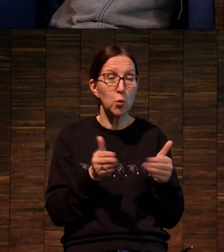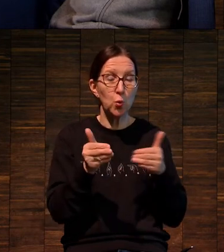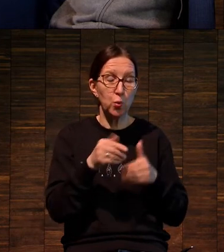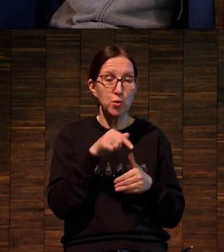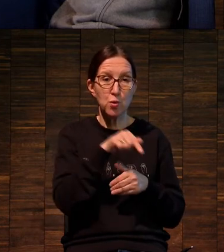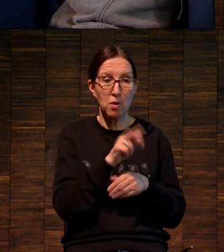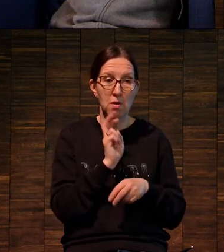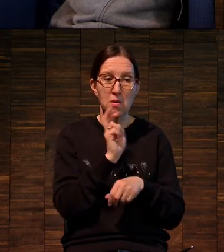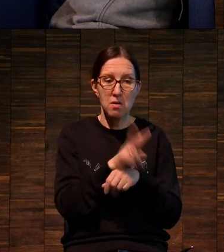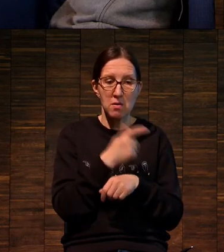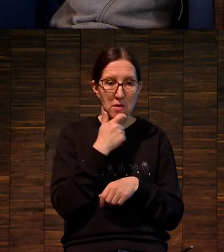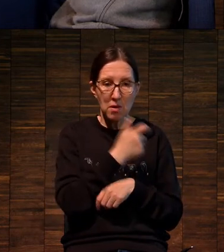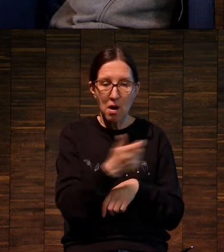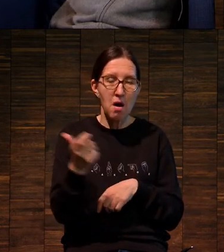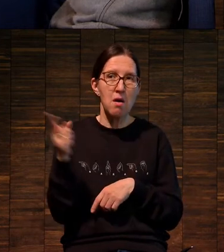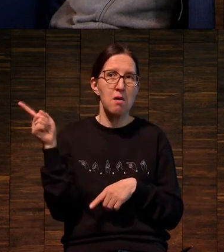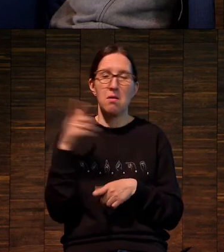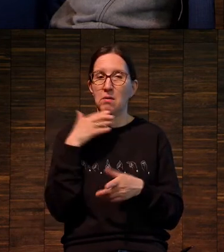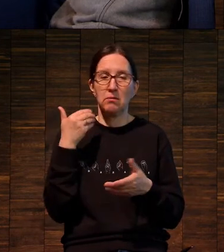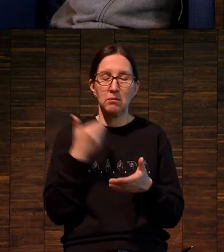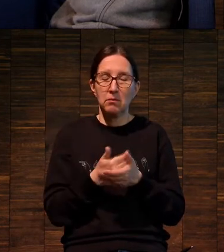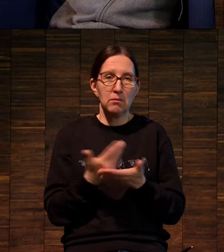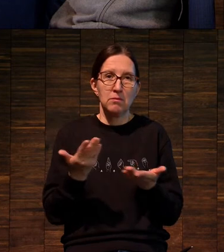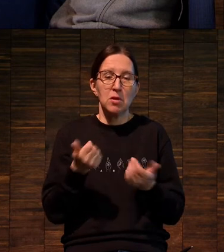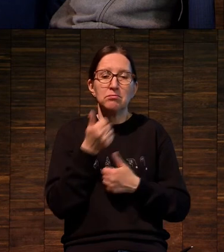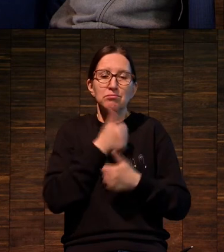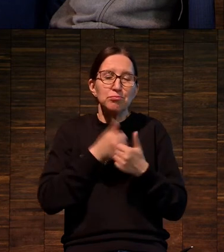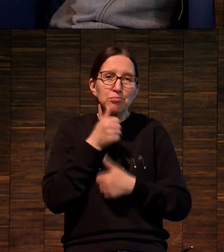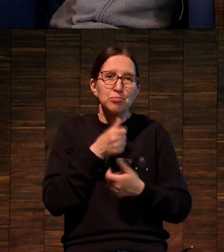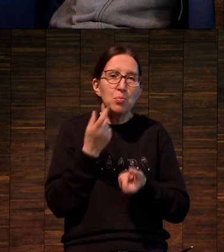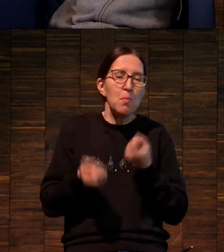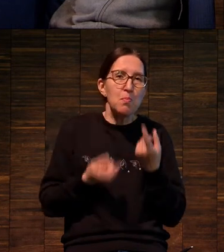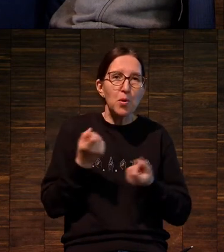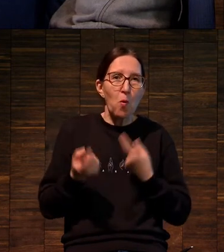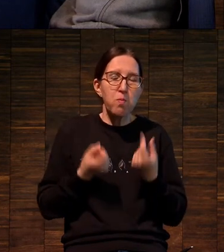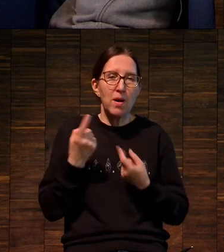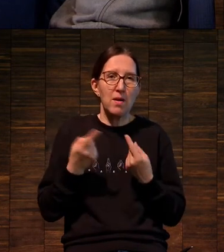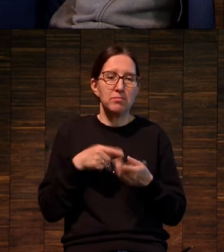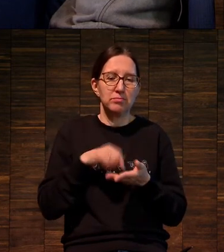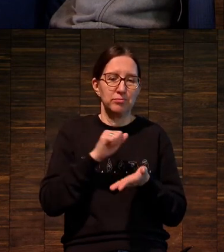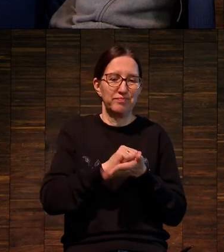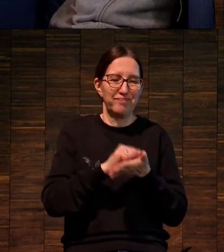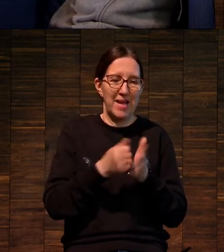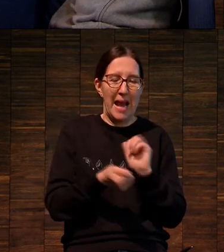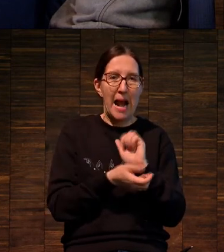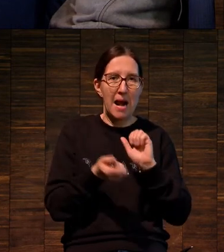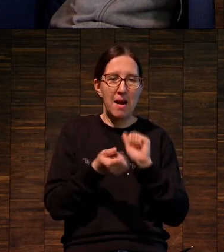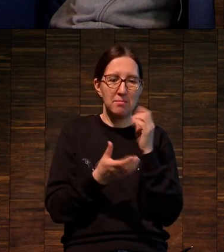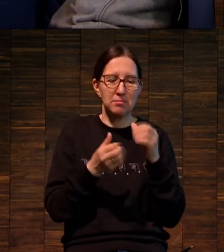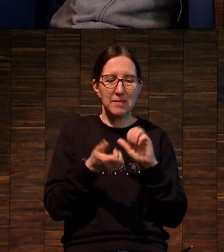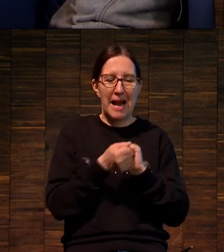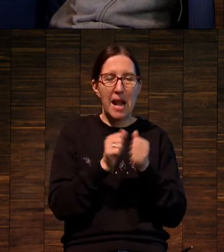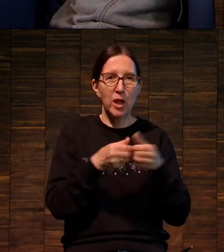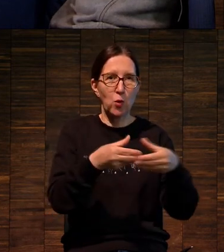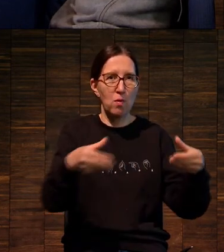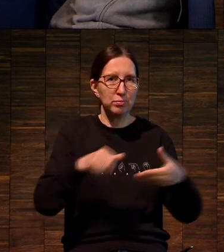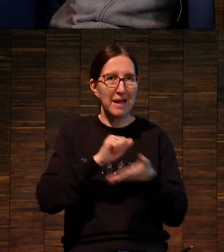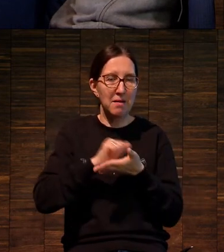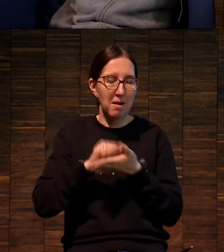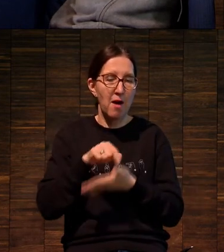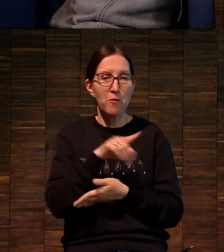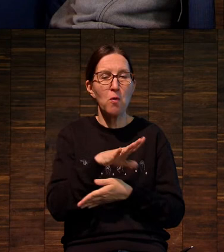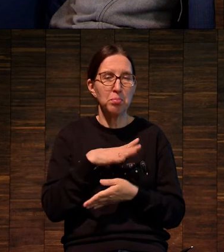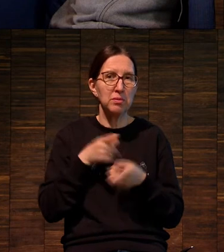это была едва ли не первая его проба в литографии, и он, ну в общем, был достаточно,